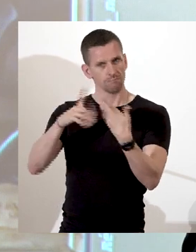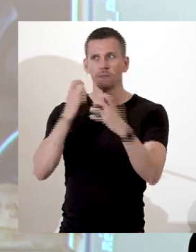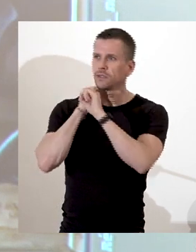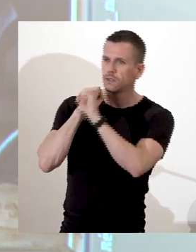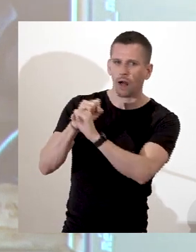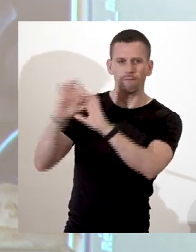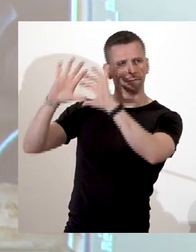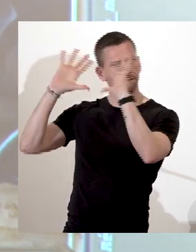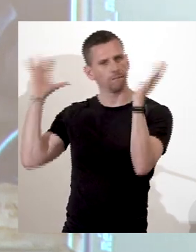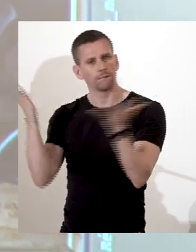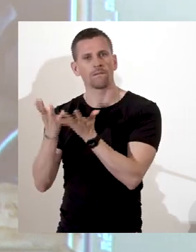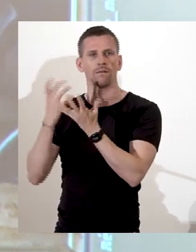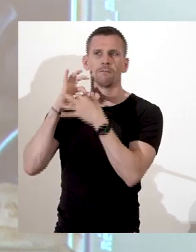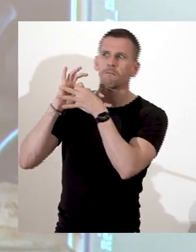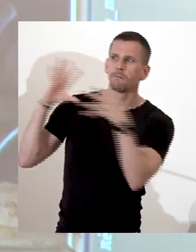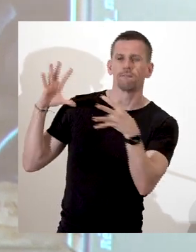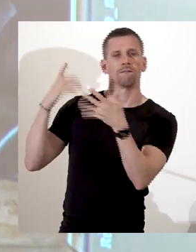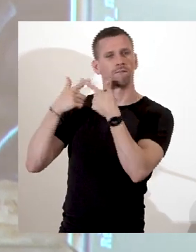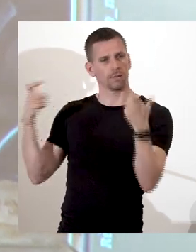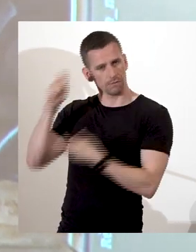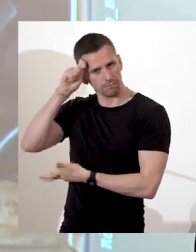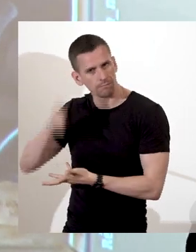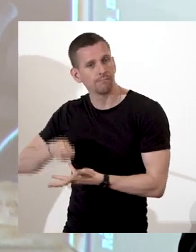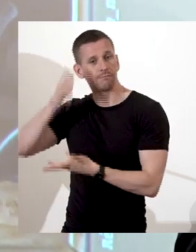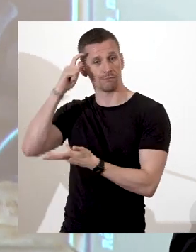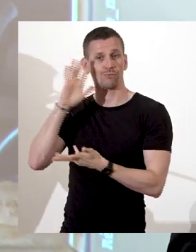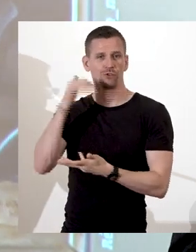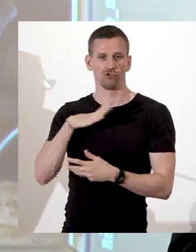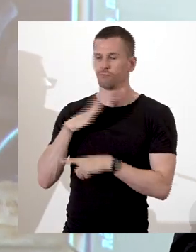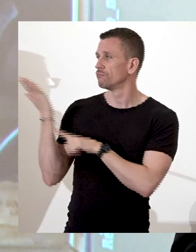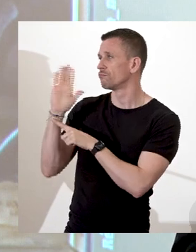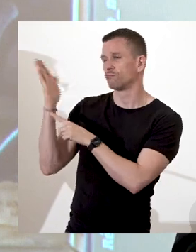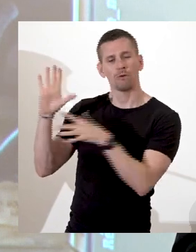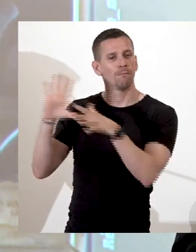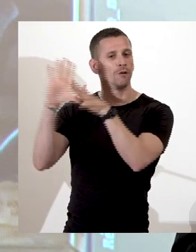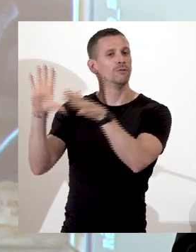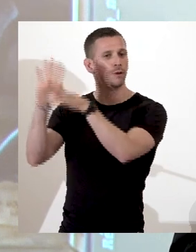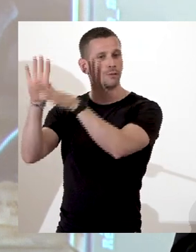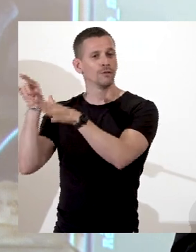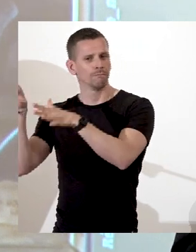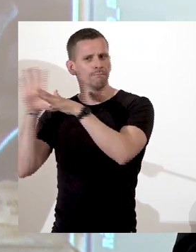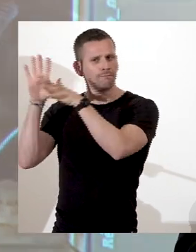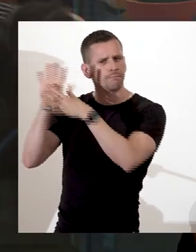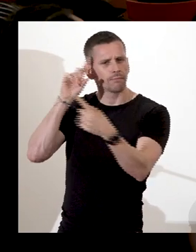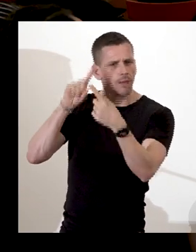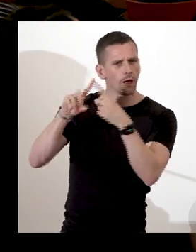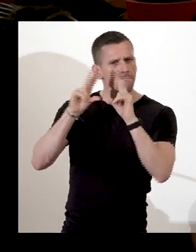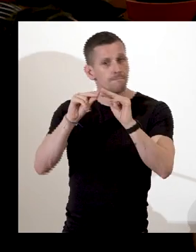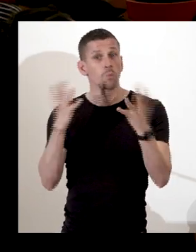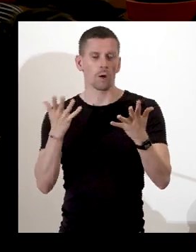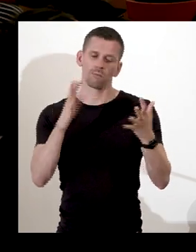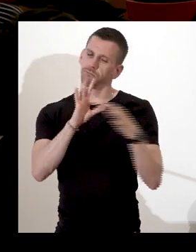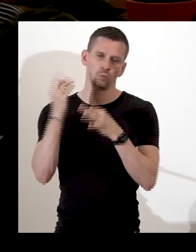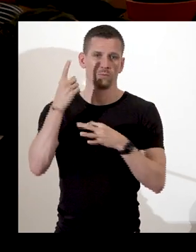que nous allons vous présenter ce soir et décrypter pour vous, concernent ces sujets. Je tiens à